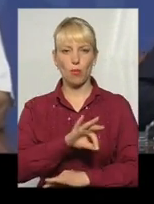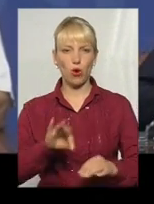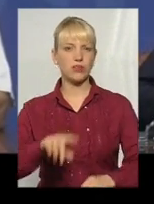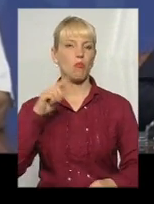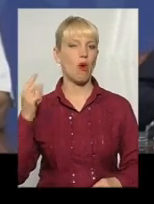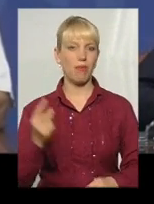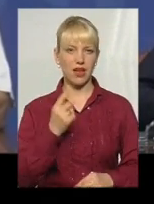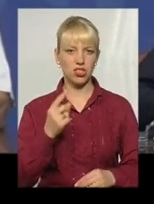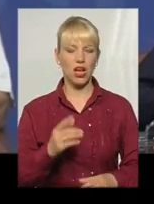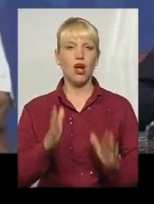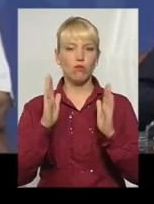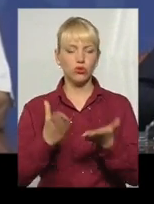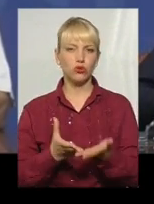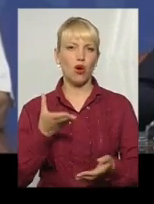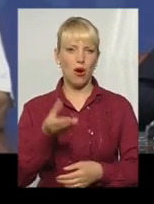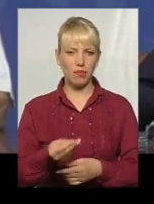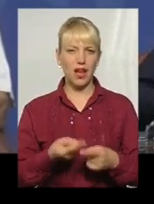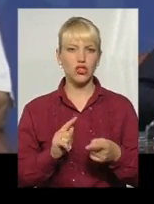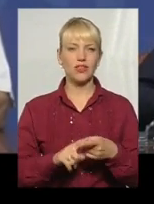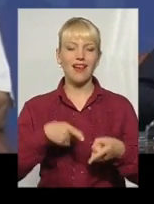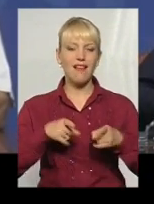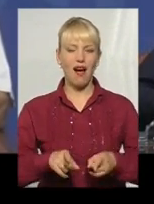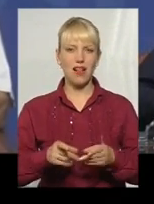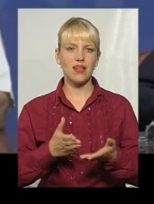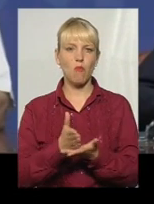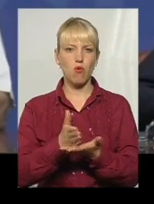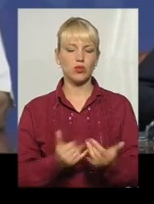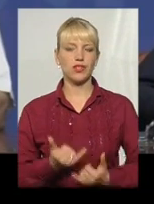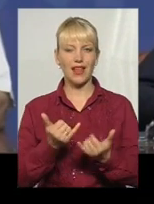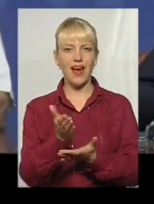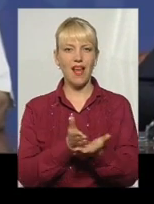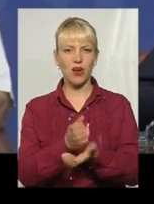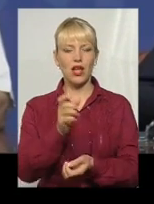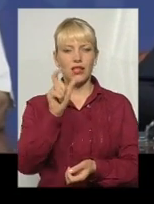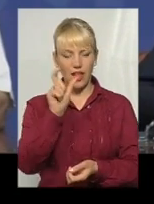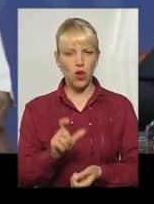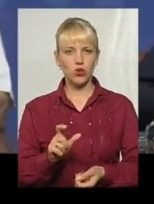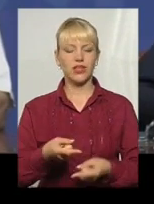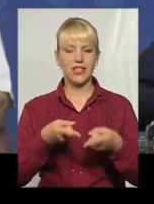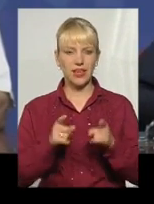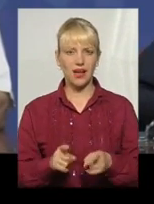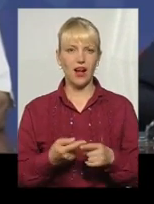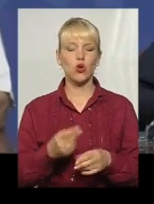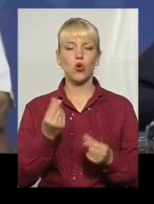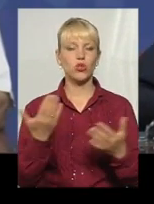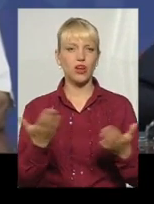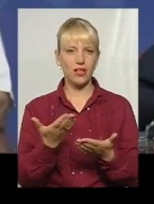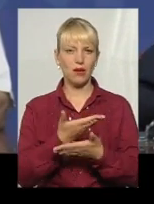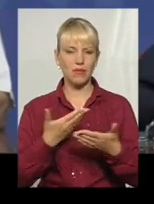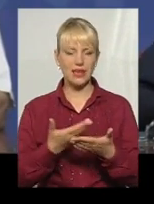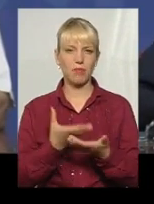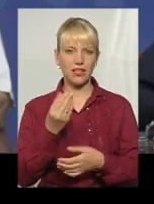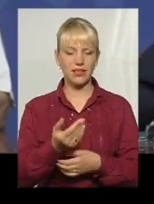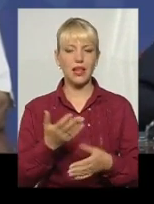-перше, буде оплачуватися реальна послуга для реальної людини. Тобто гроші, які ми з вами заплатили, підуть на нас, а не